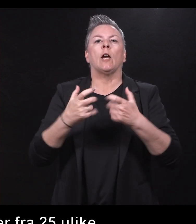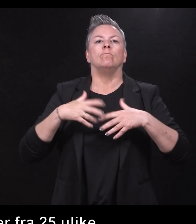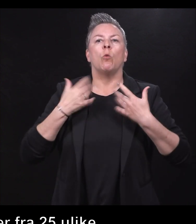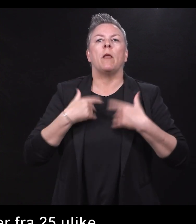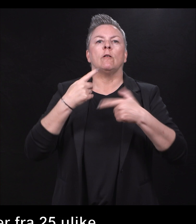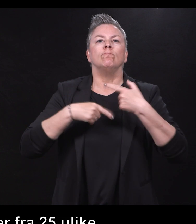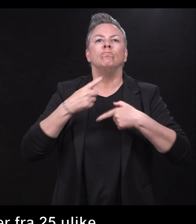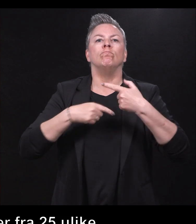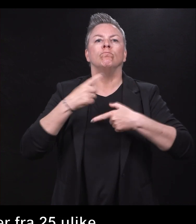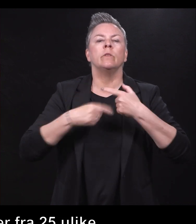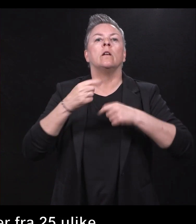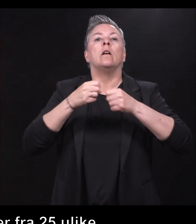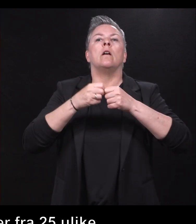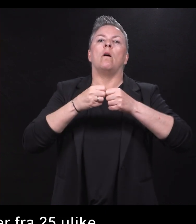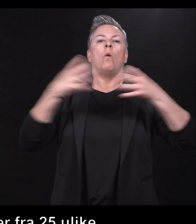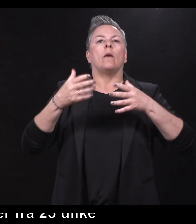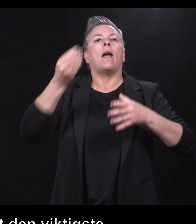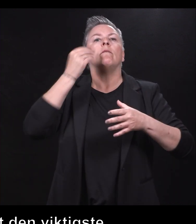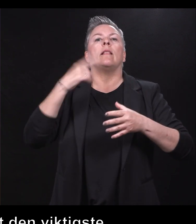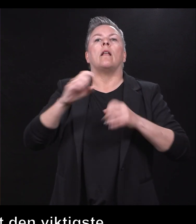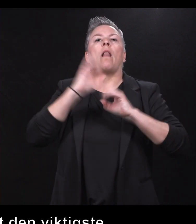en økt evne til gjennomføring.